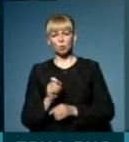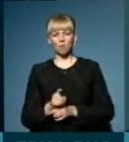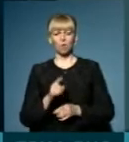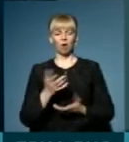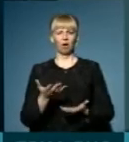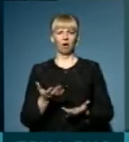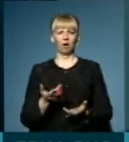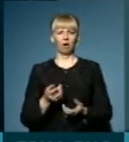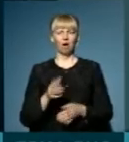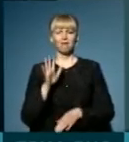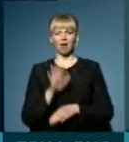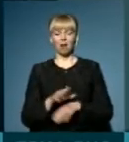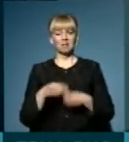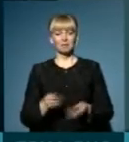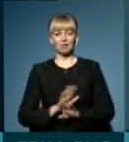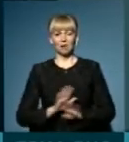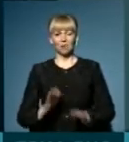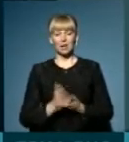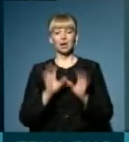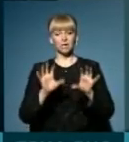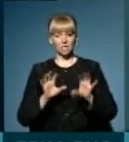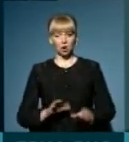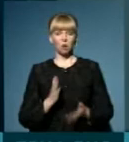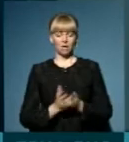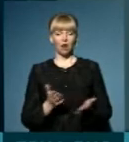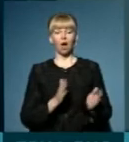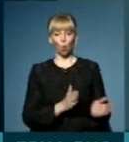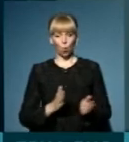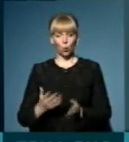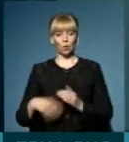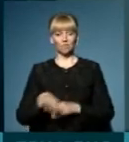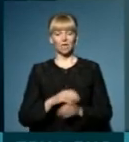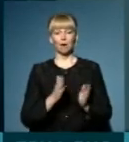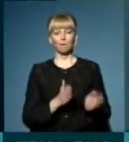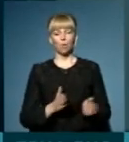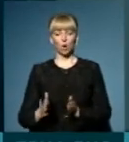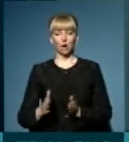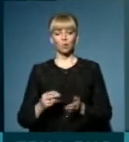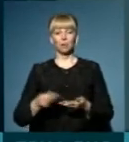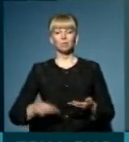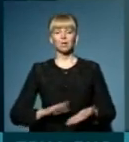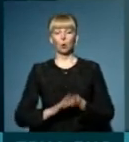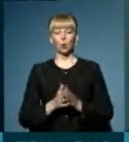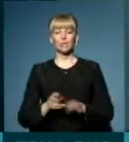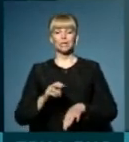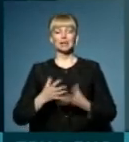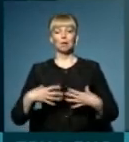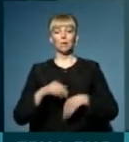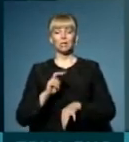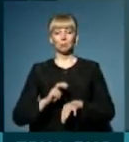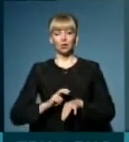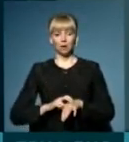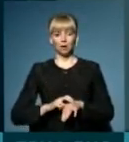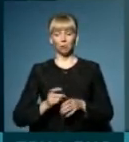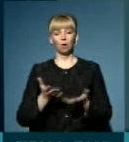указівок, наказів не видавали. Є законодавство, яке регулює цей порядок підписання угод з сімейними лікарями, то